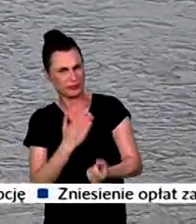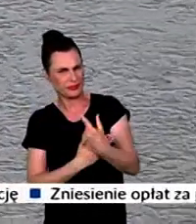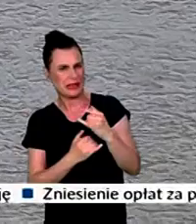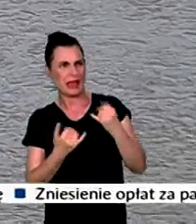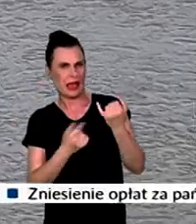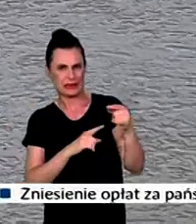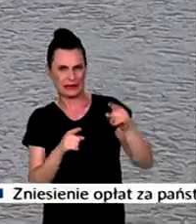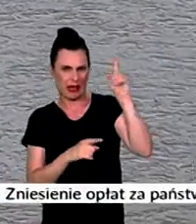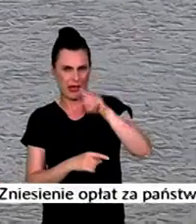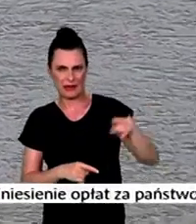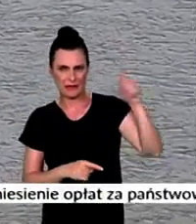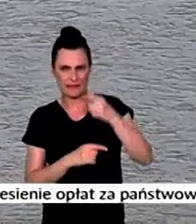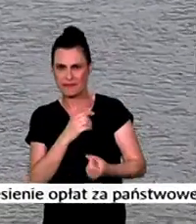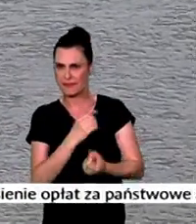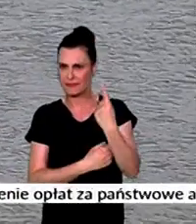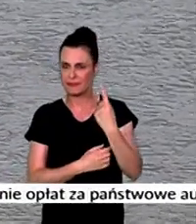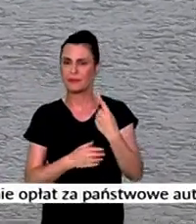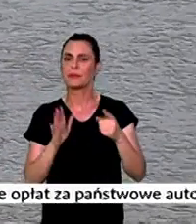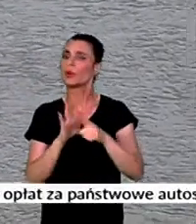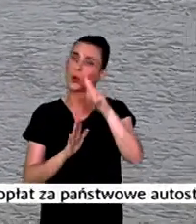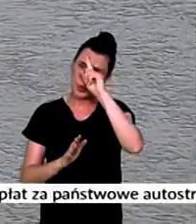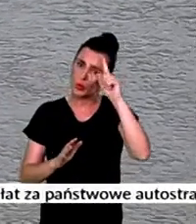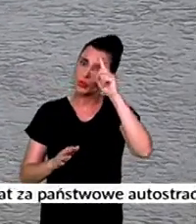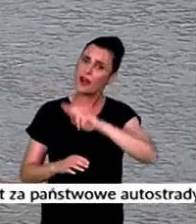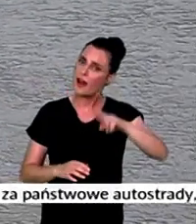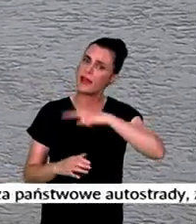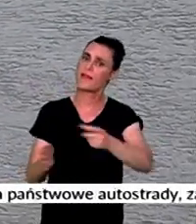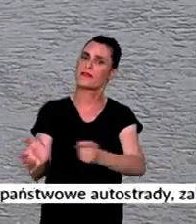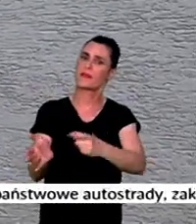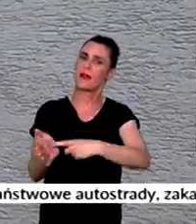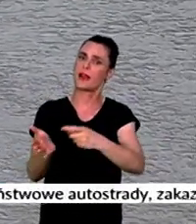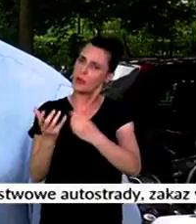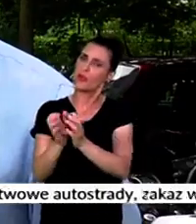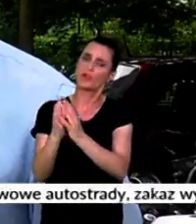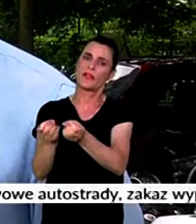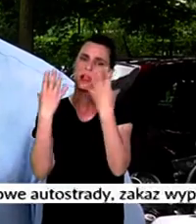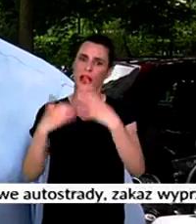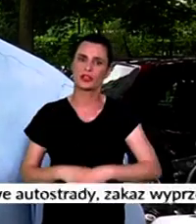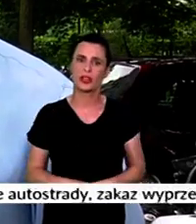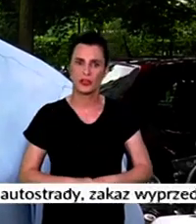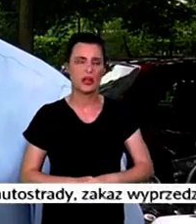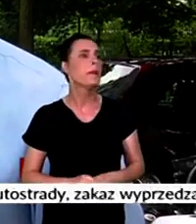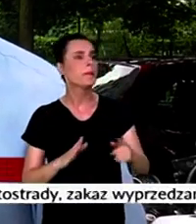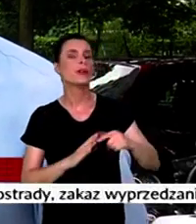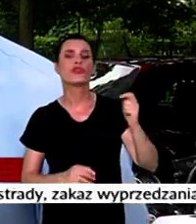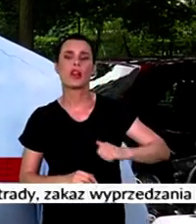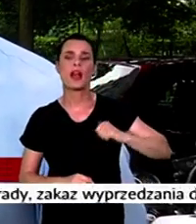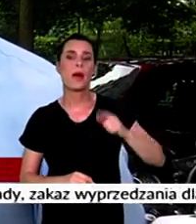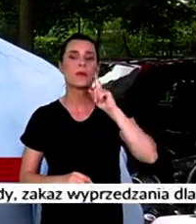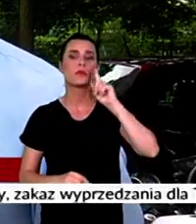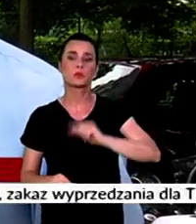znak się pojawił? Wyjaśnień domagają się radni. Mam nadzieję i oczekuję od burmistrza, że